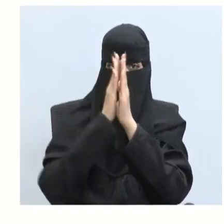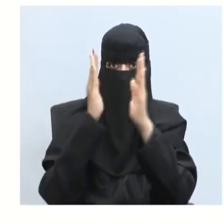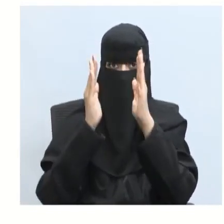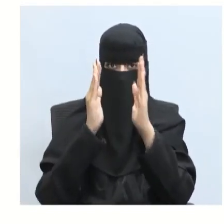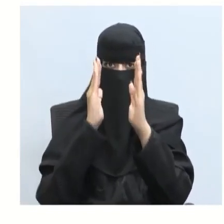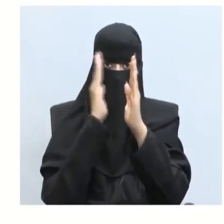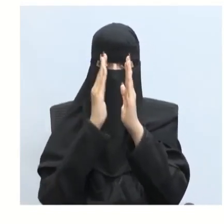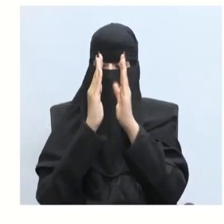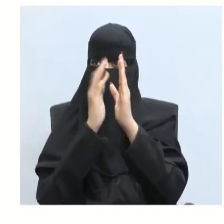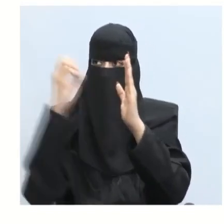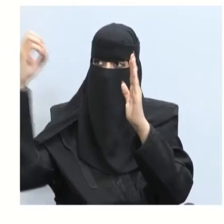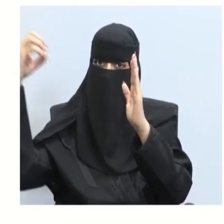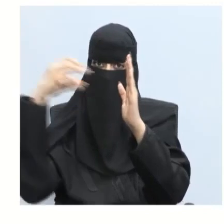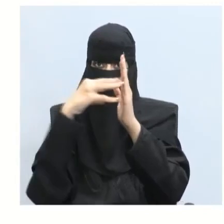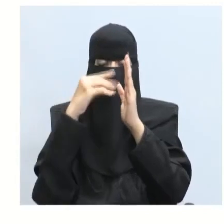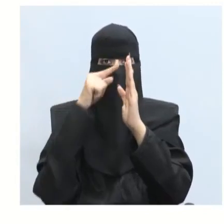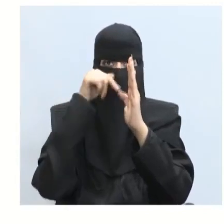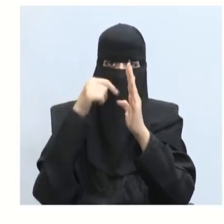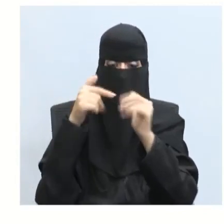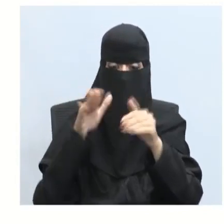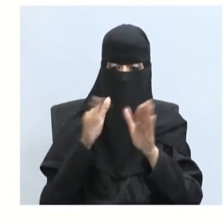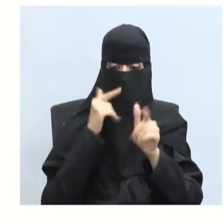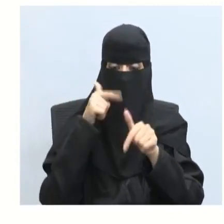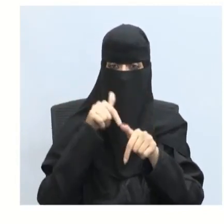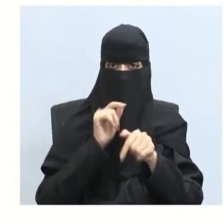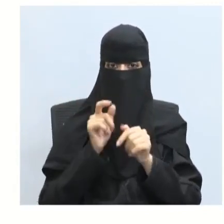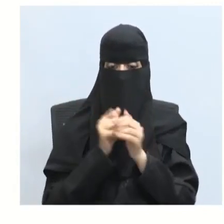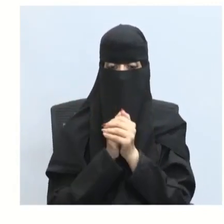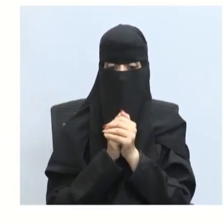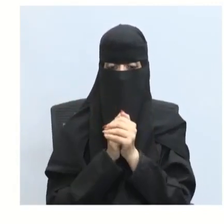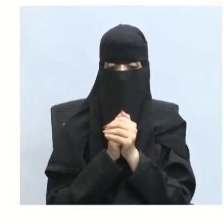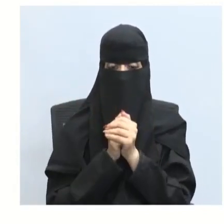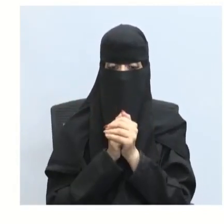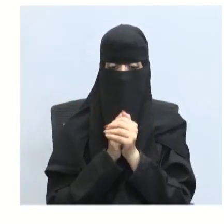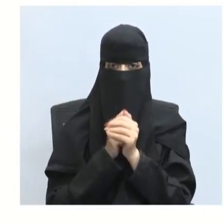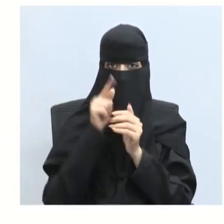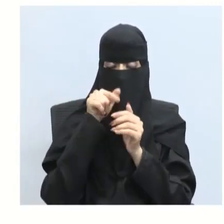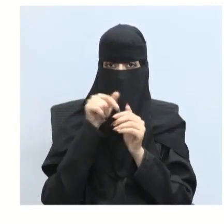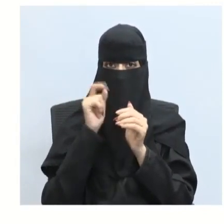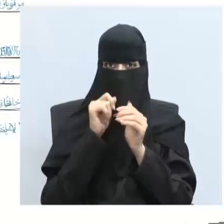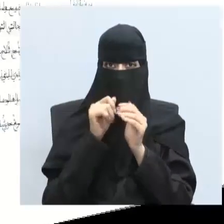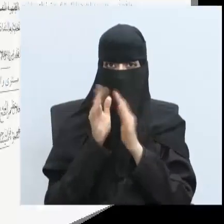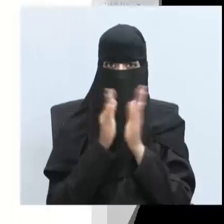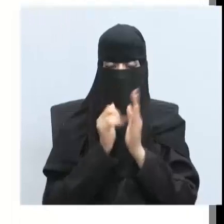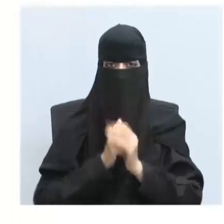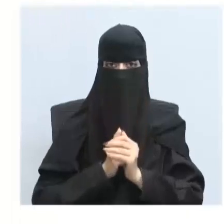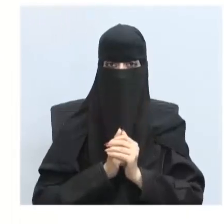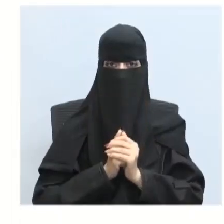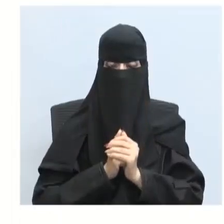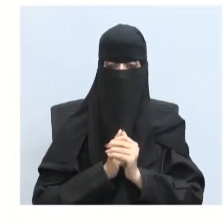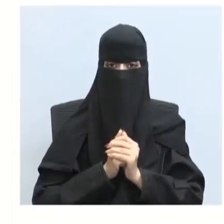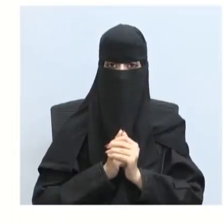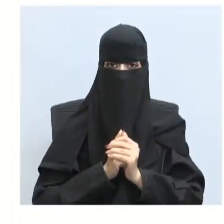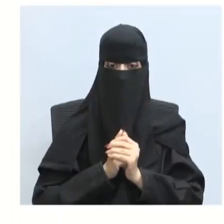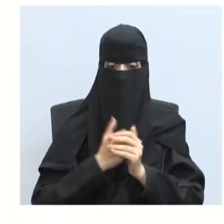جميع الضوء سينفذ نعم إذن إذا كان المرشحين متعامدين لا ينفذ الضوء